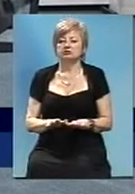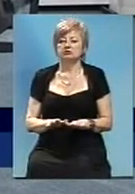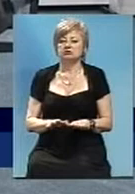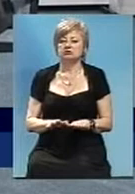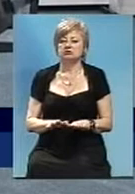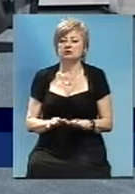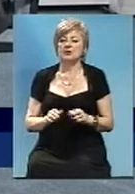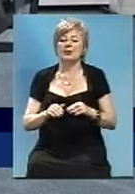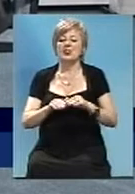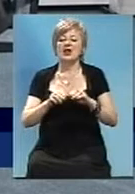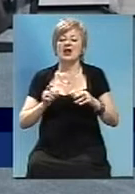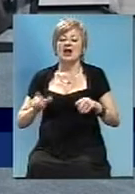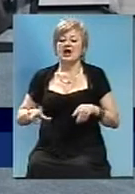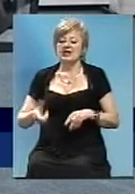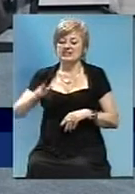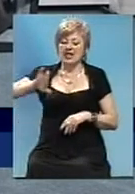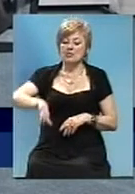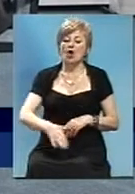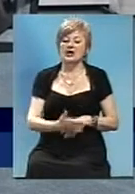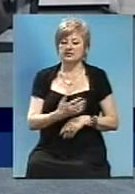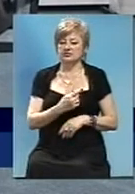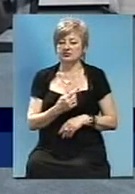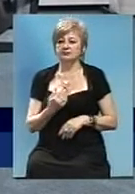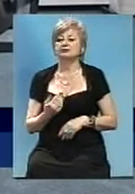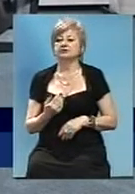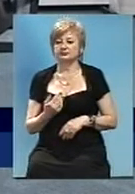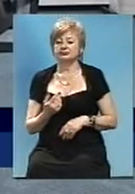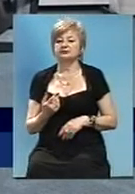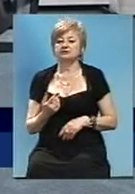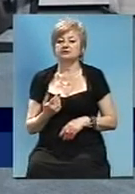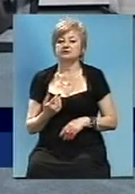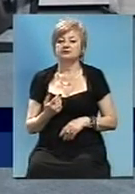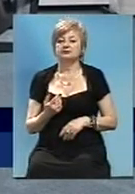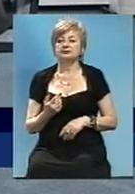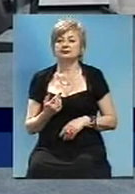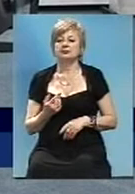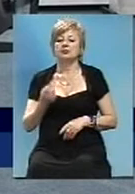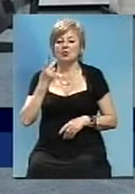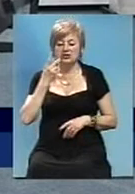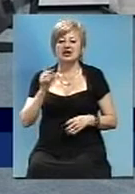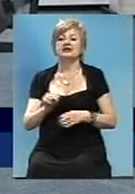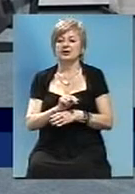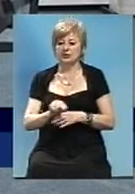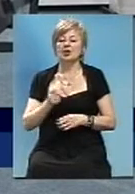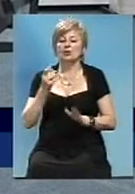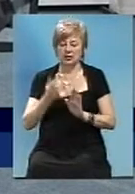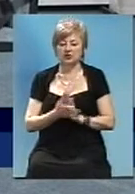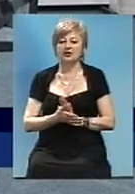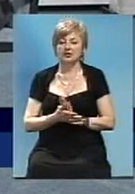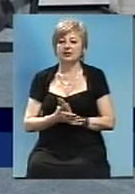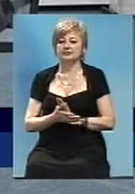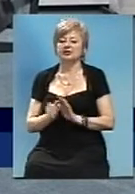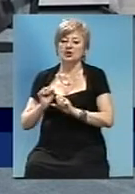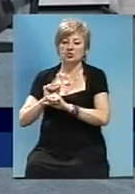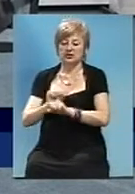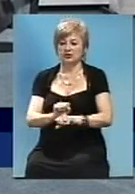Плащина, не прозвища. Добре. Дорога постоянно ремонтируємо. Добре, дякую. Затори і до